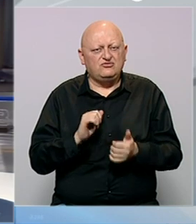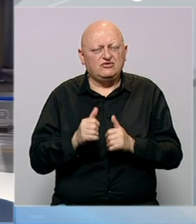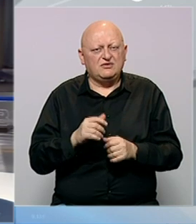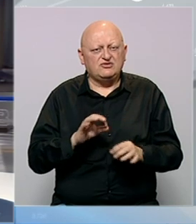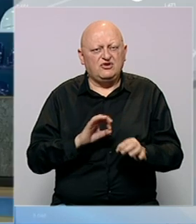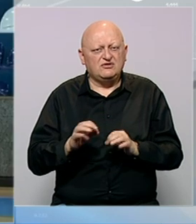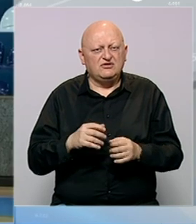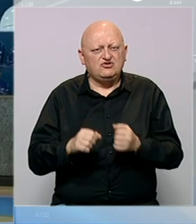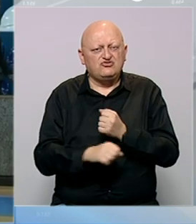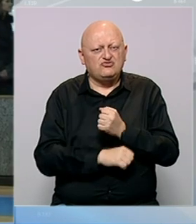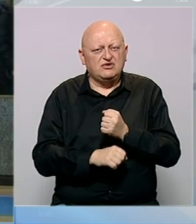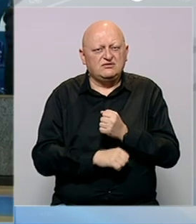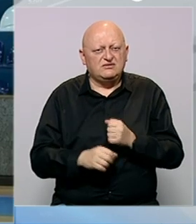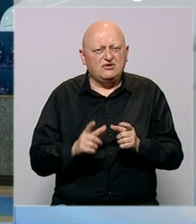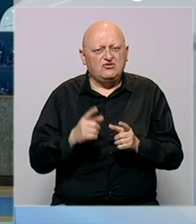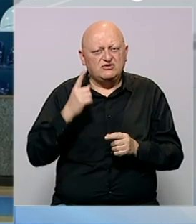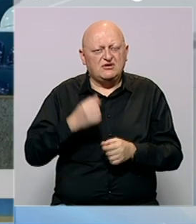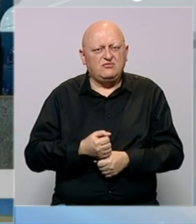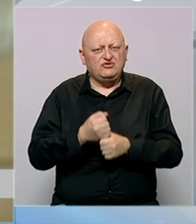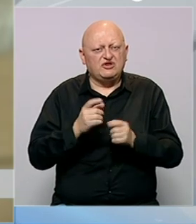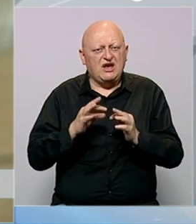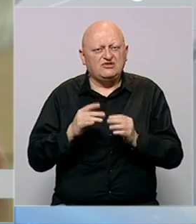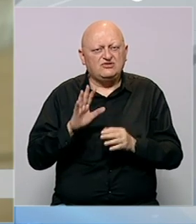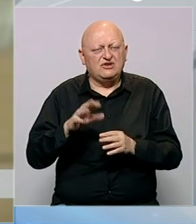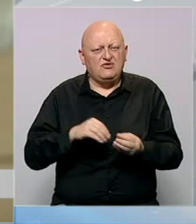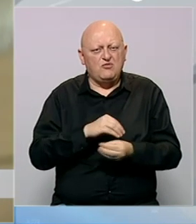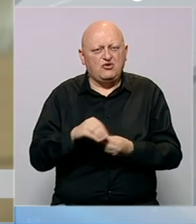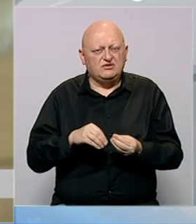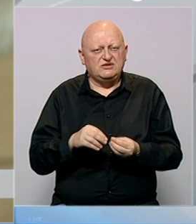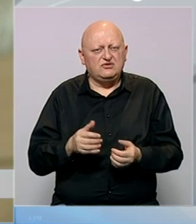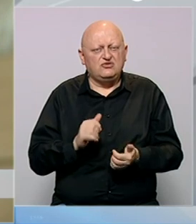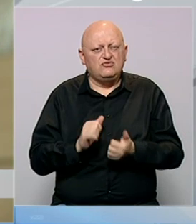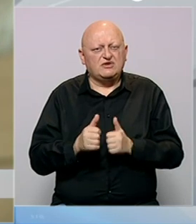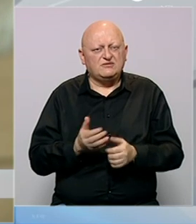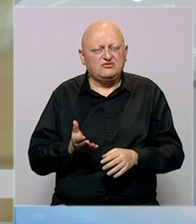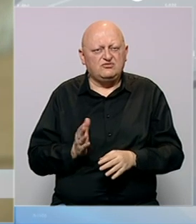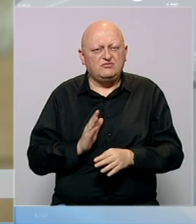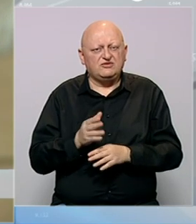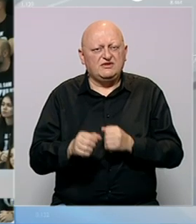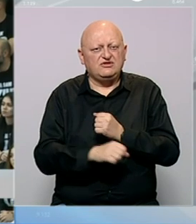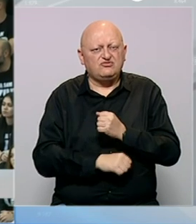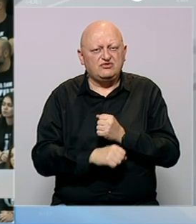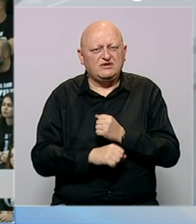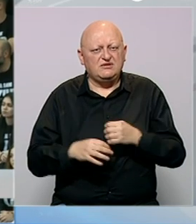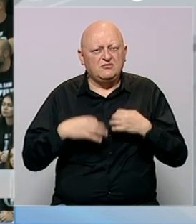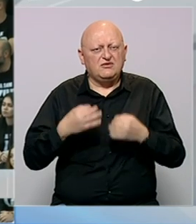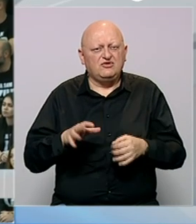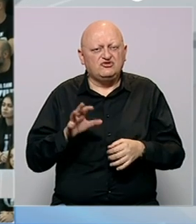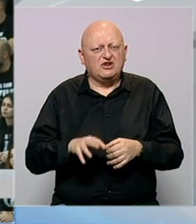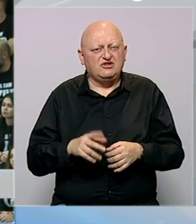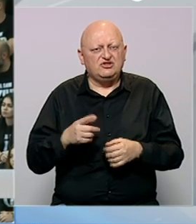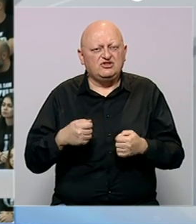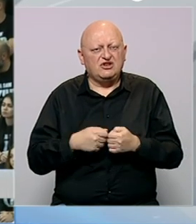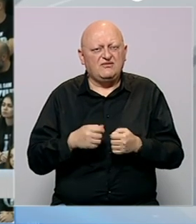Utakmicu su organizovali studenti i univerzitet u znak podrške Azuru i njegovoj porodici. Utakmici su prisustovali studenti, profesori,